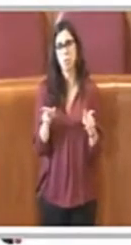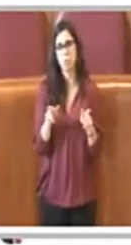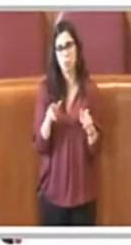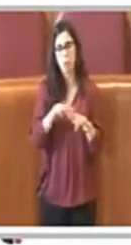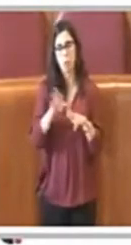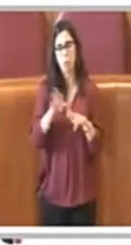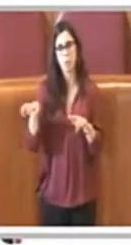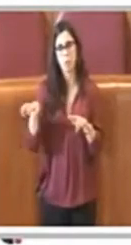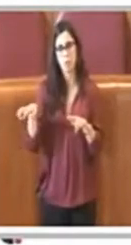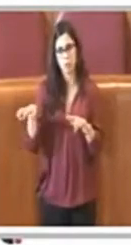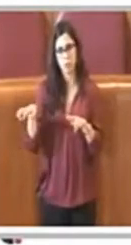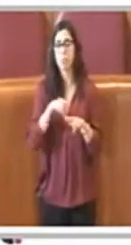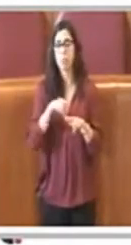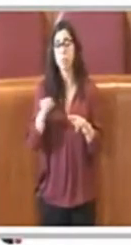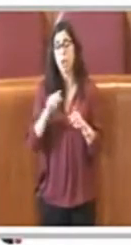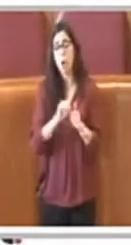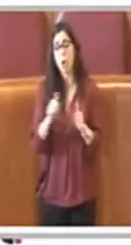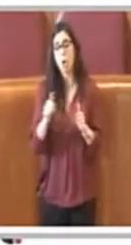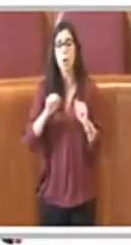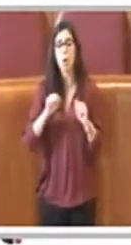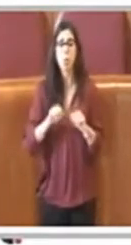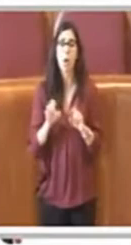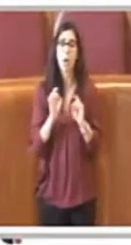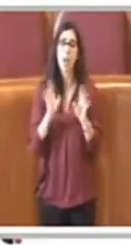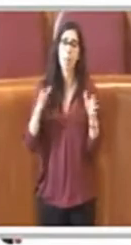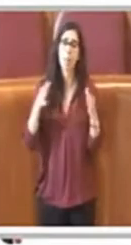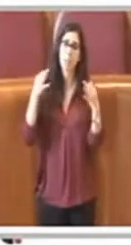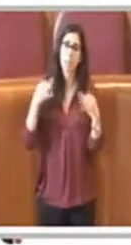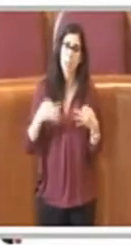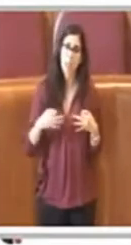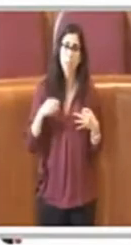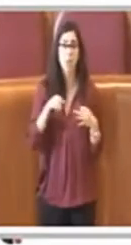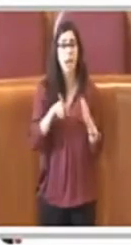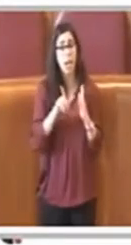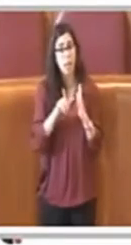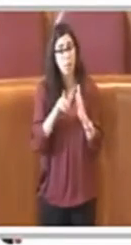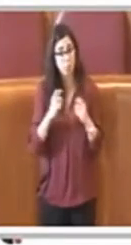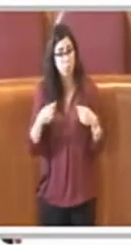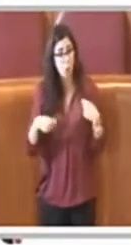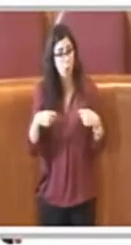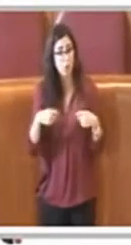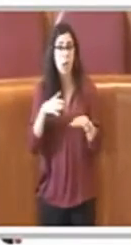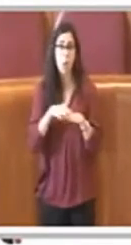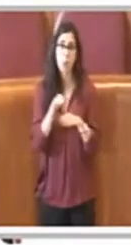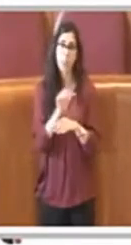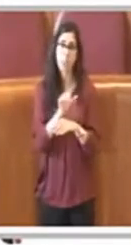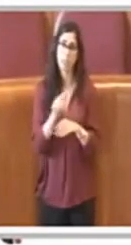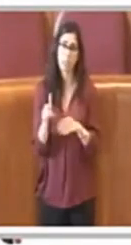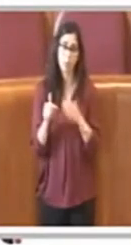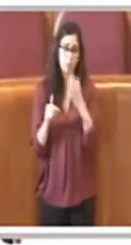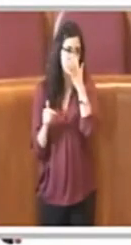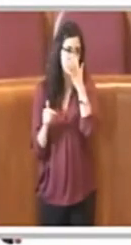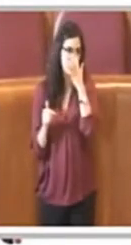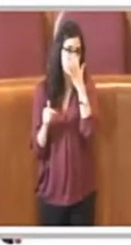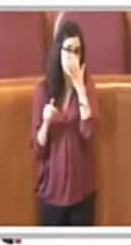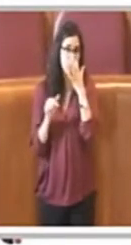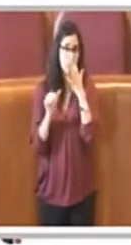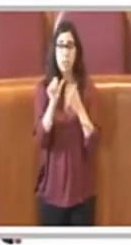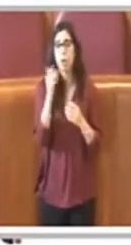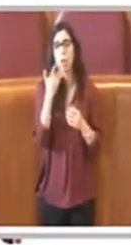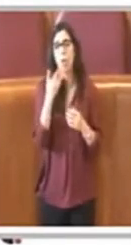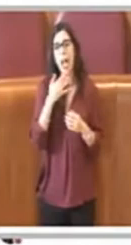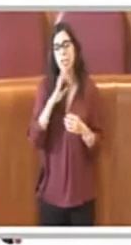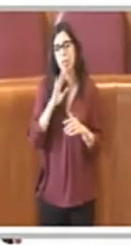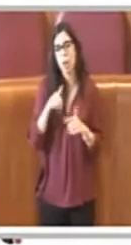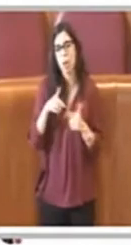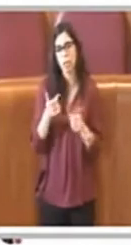potranno liberamente decidere di utilizzare questa bozza oppure no, è soltanto un modo per agevolare il loro lavoro.